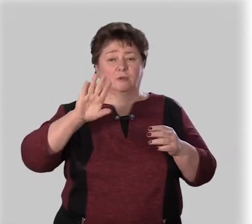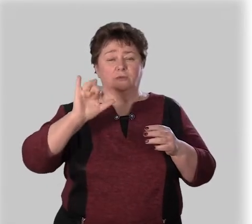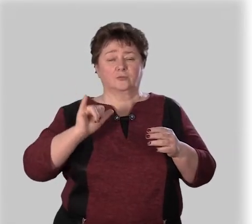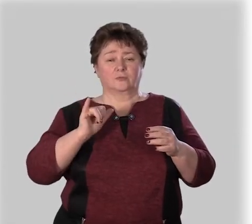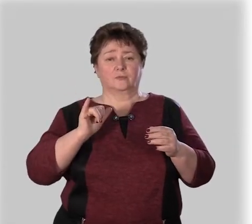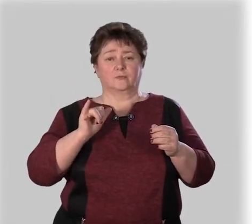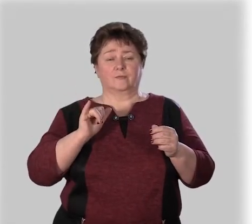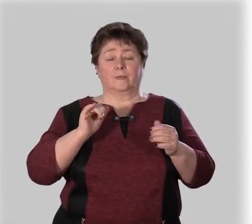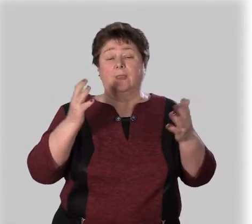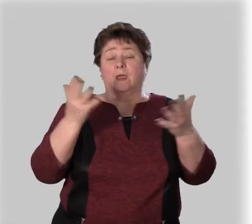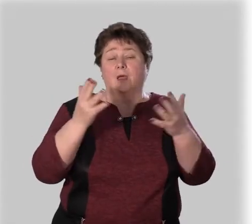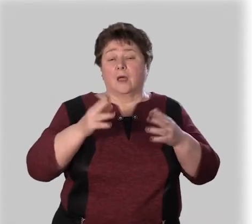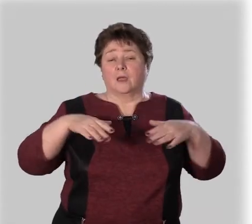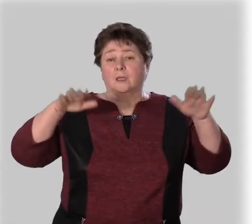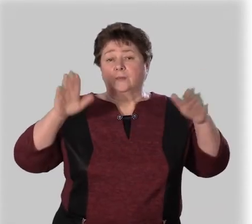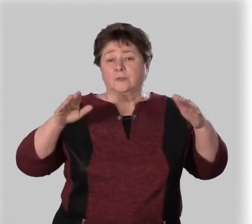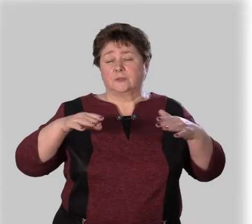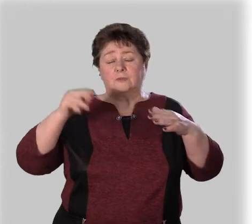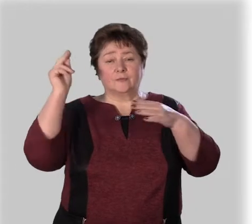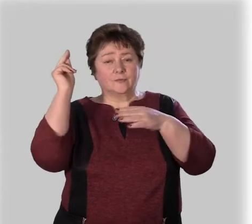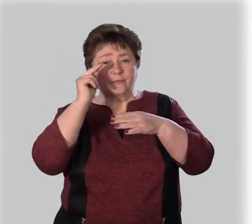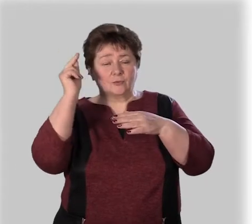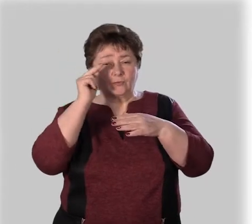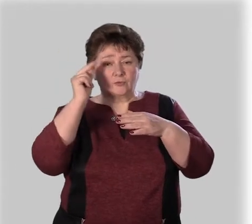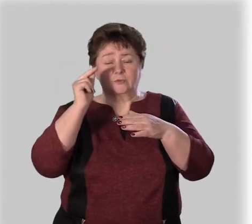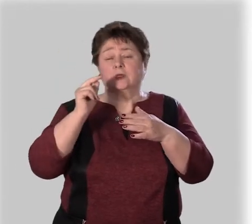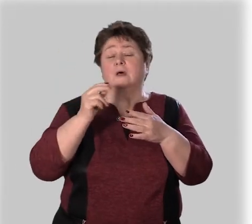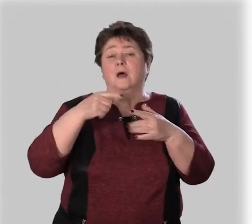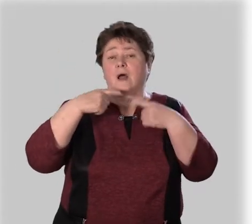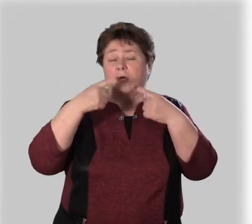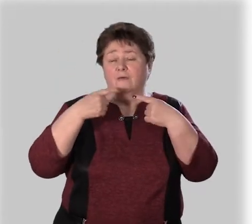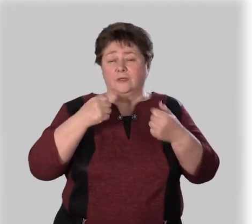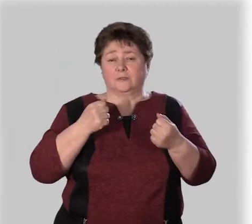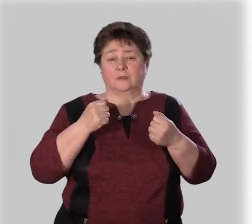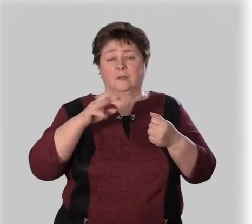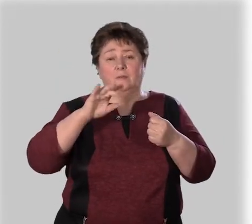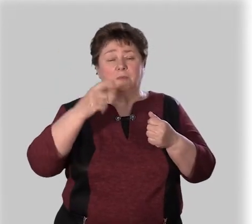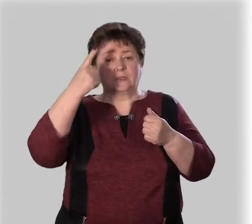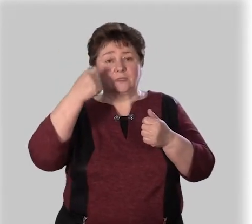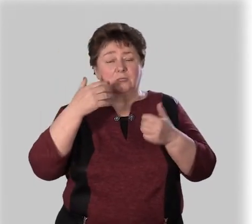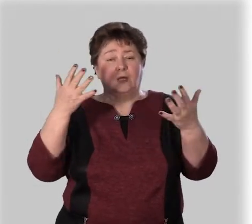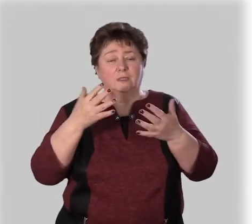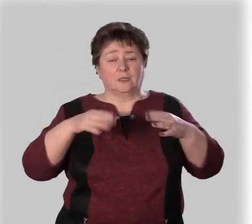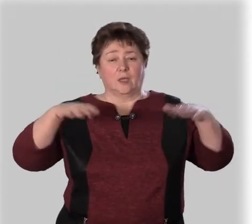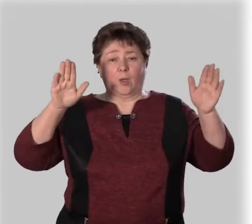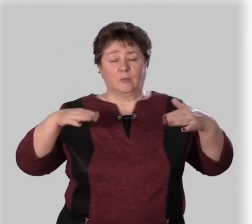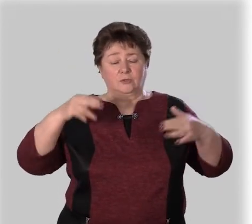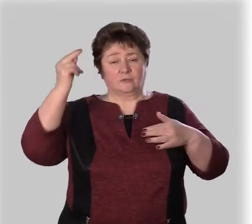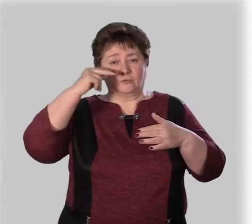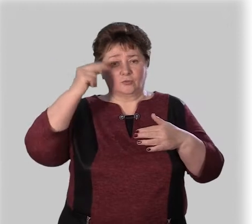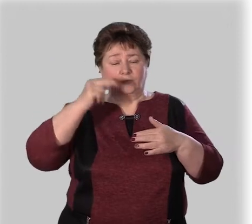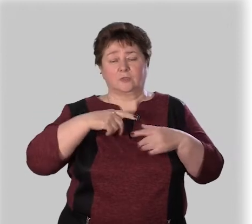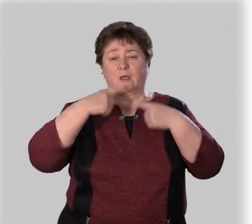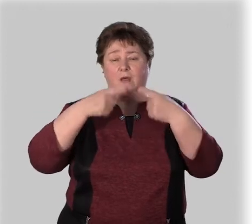лесу. Какие птицы выучиваются говорить? Мы знаем, какие